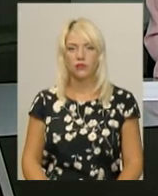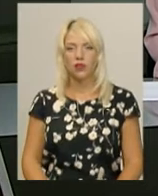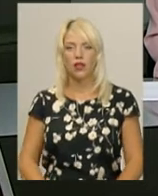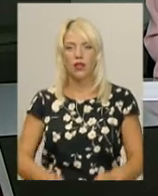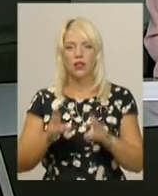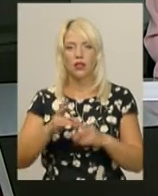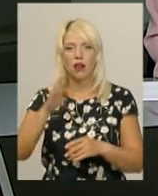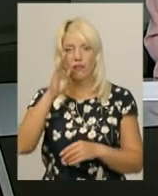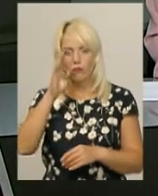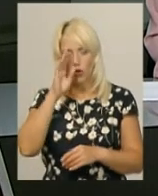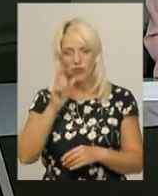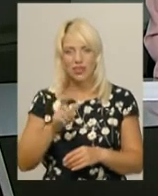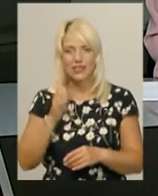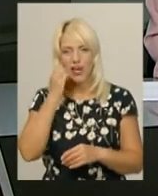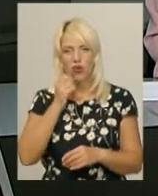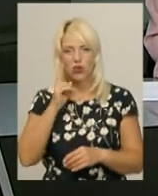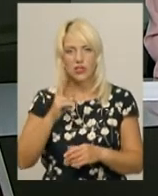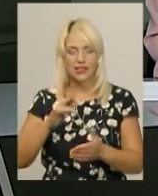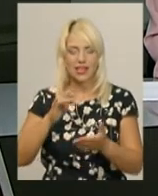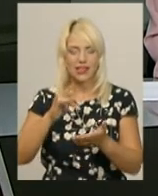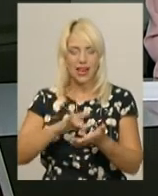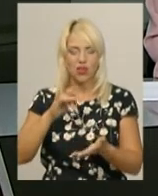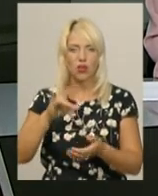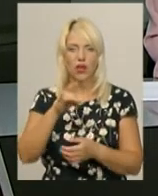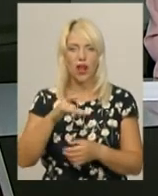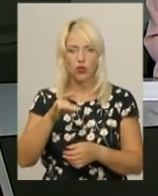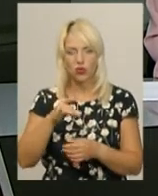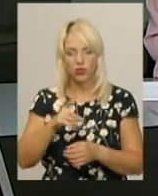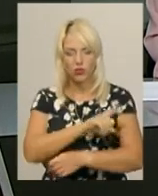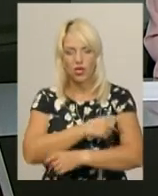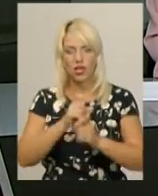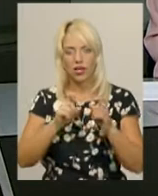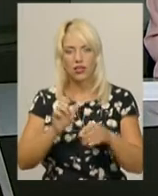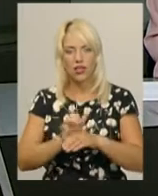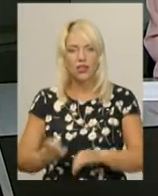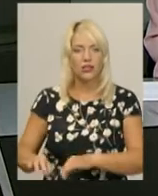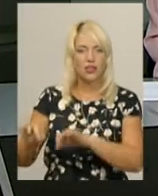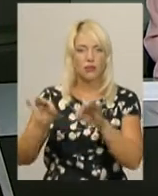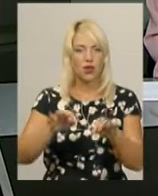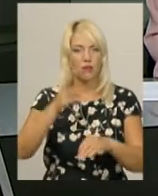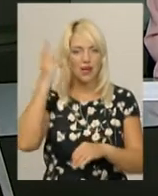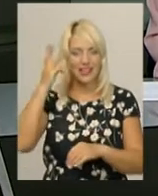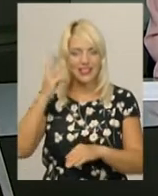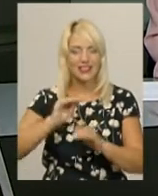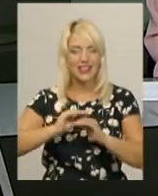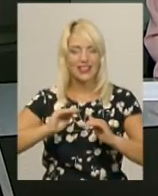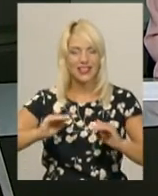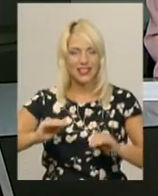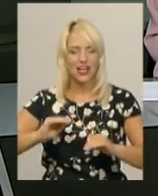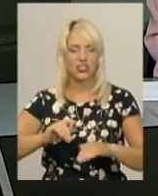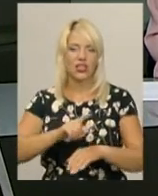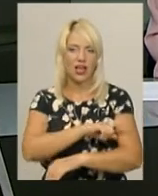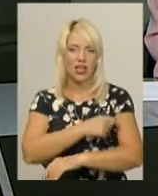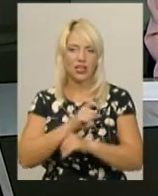Травмованого зі Старокостянтинівської центральної районної лікарні транспортували до Хмельницької міської дитячої лікарні. За словами головної